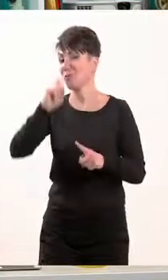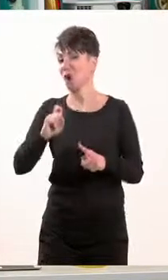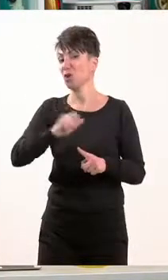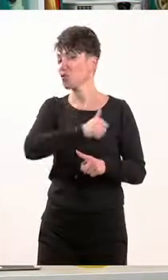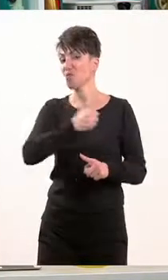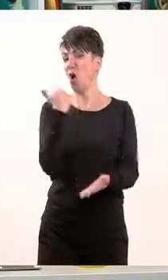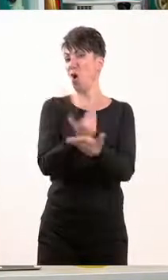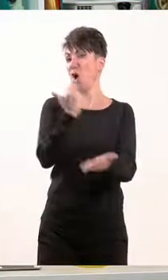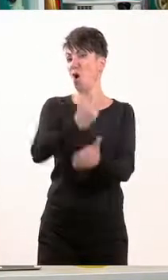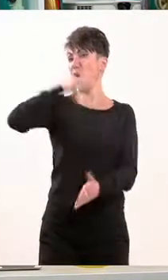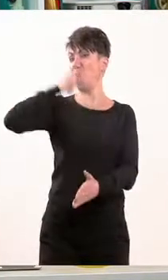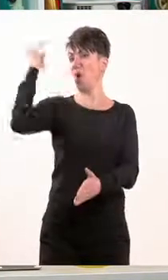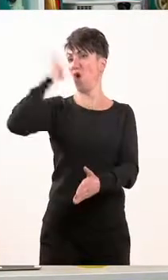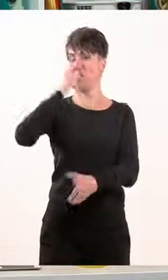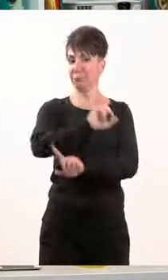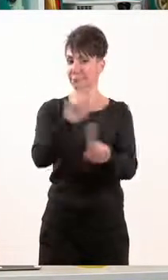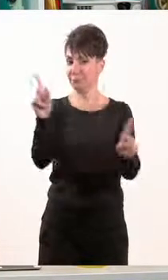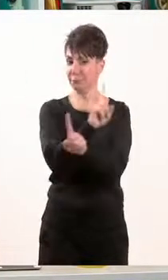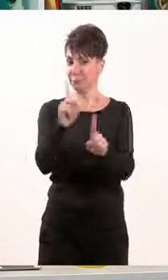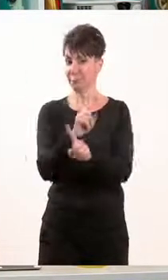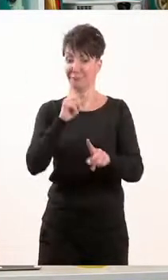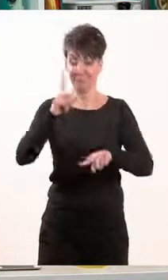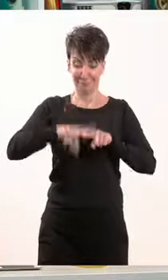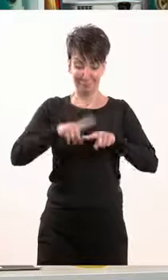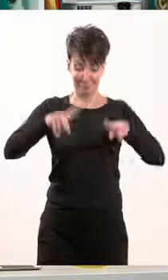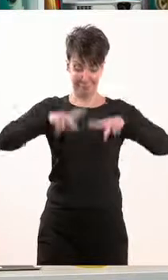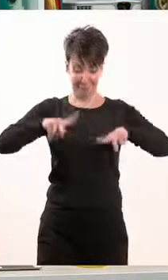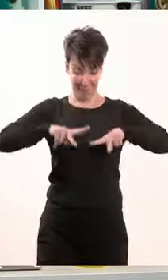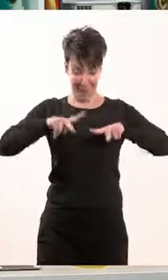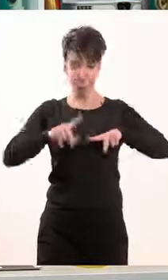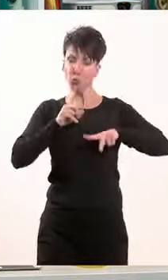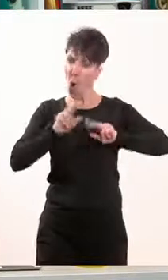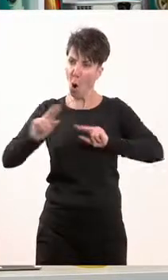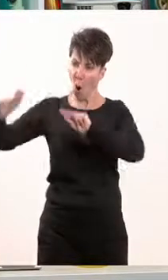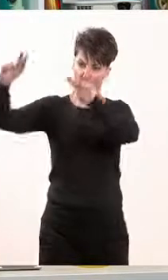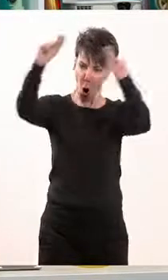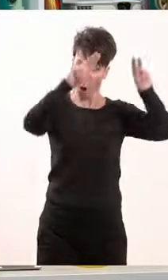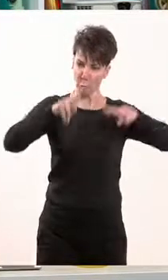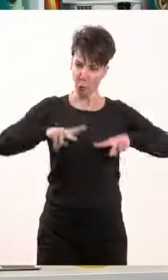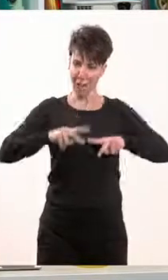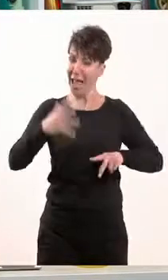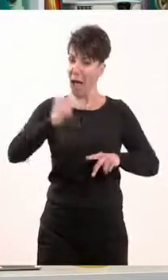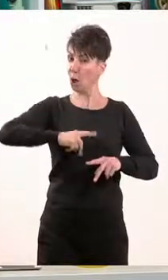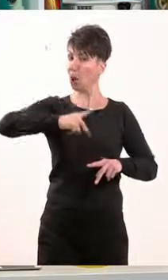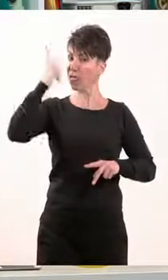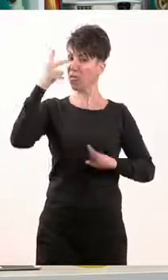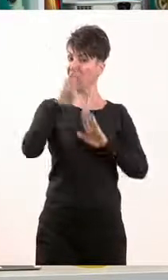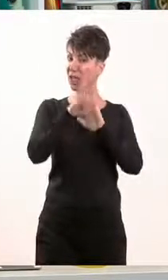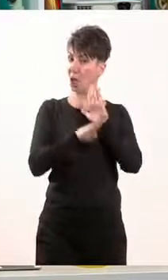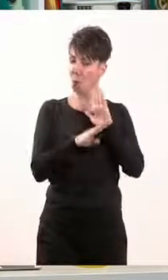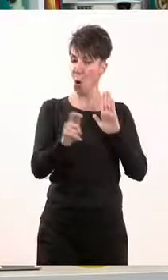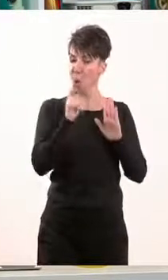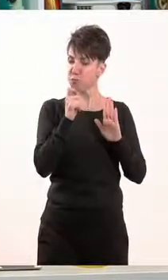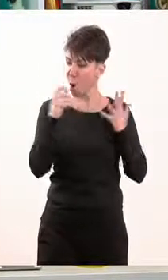του ελληνικού κράτους, αλλά και όλων των κρατών, έχουν δικαιώματα, δικαιώματα ατομικά, δικαιώματα